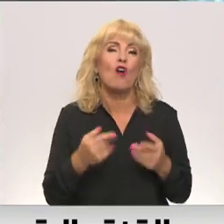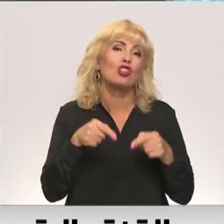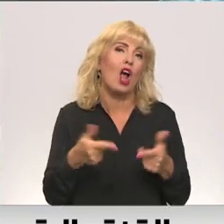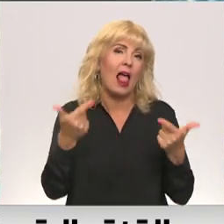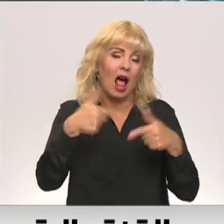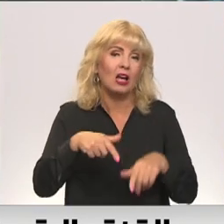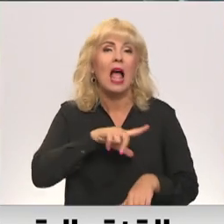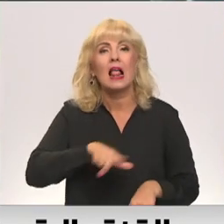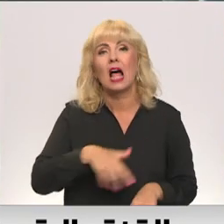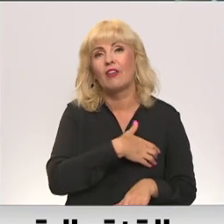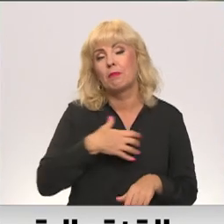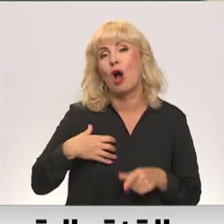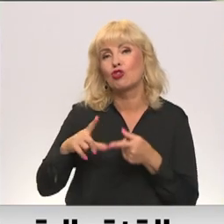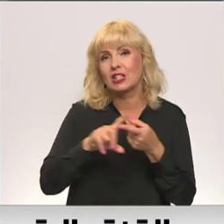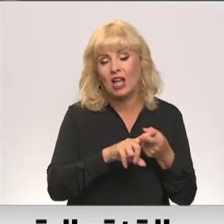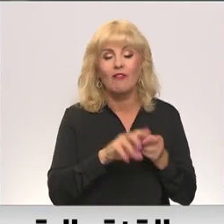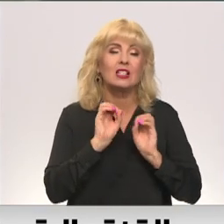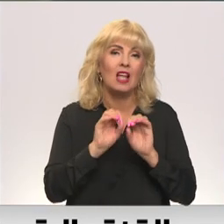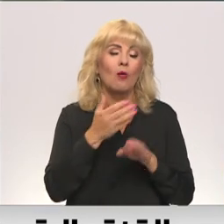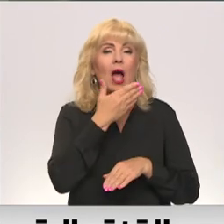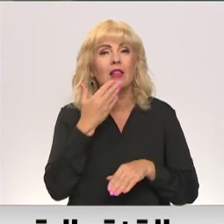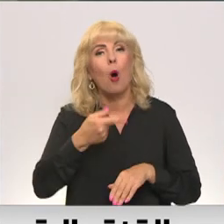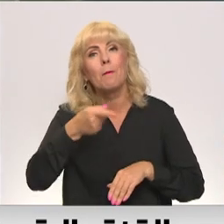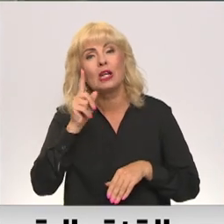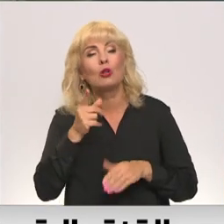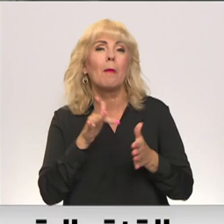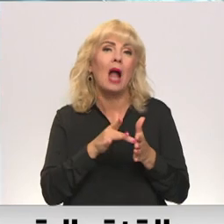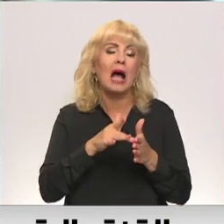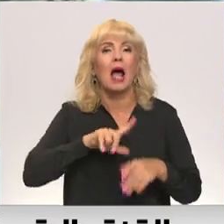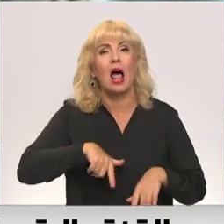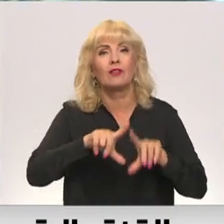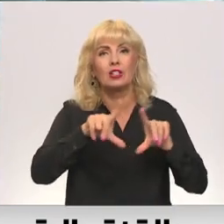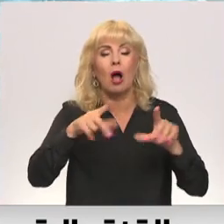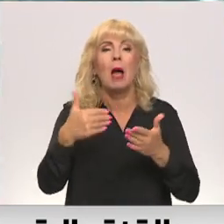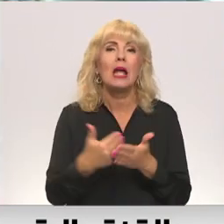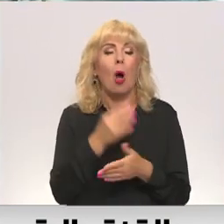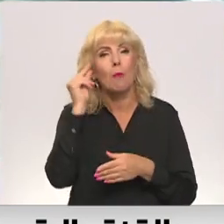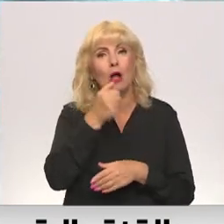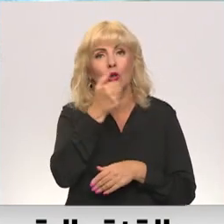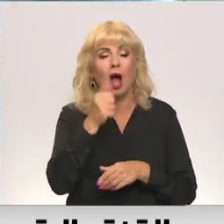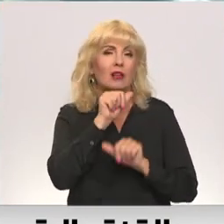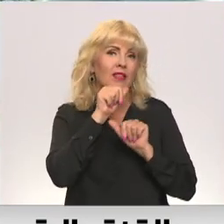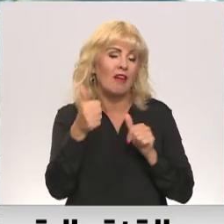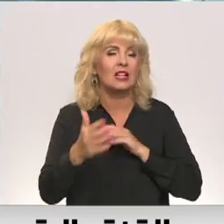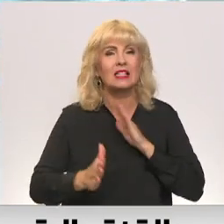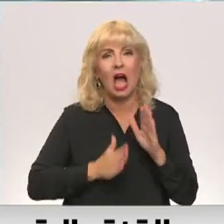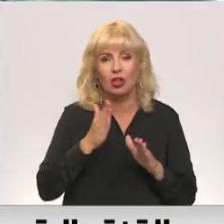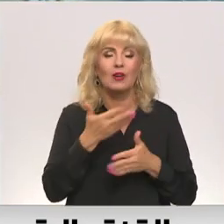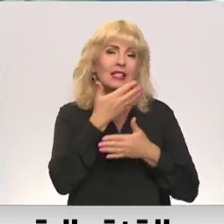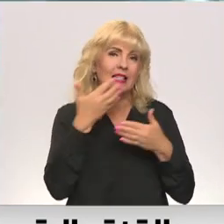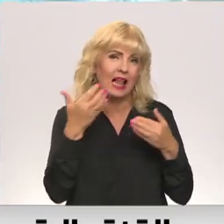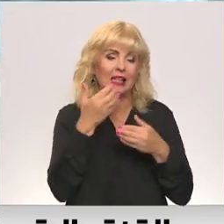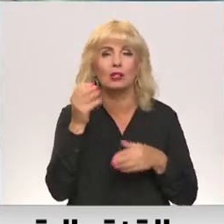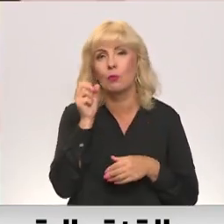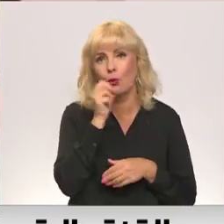Latvijas pašvaldības avienībā norāda. Nav signālu, ka kādā Latvijas skolā jaunajā mācība gadā bērniem nevarētu sagatavot siltas